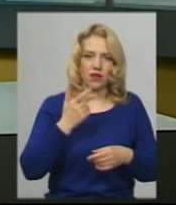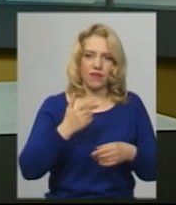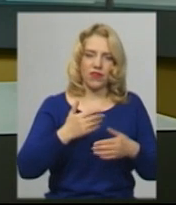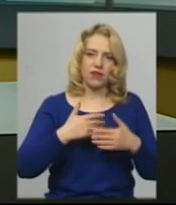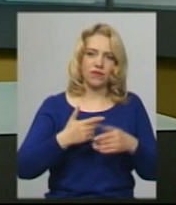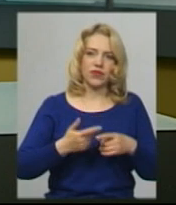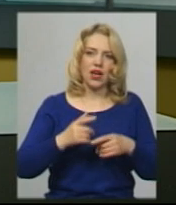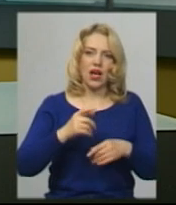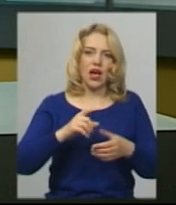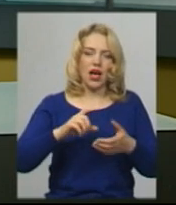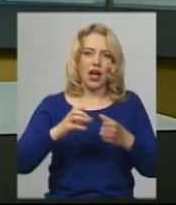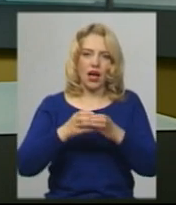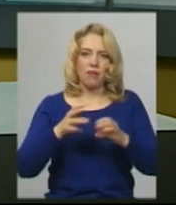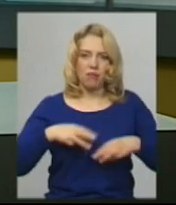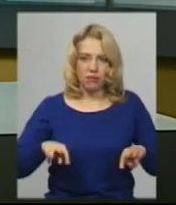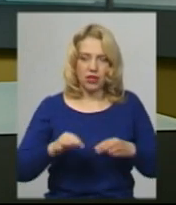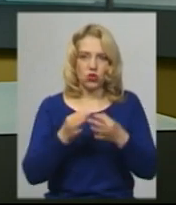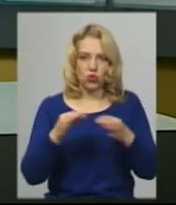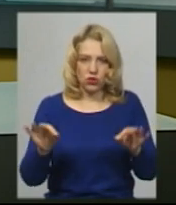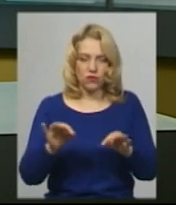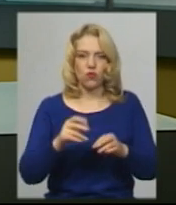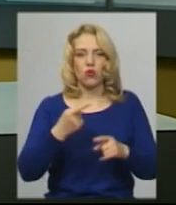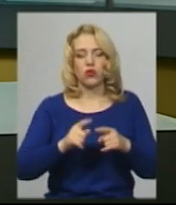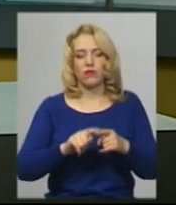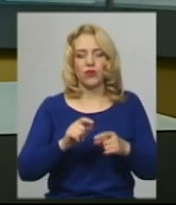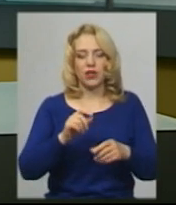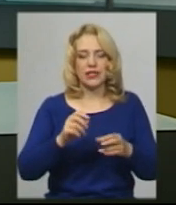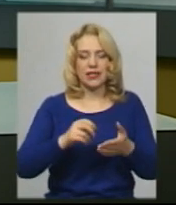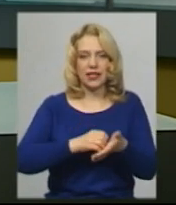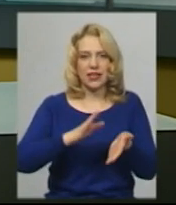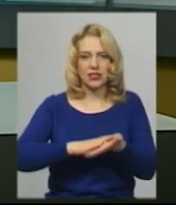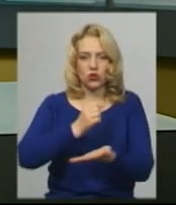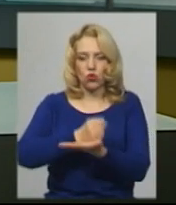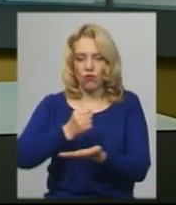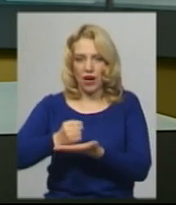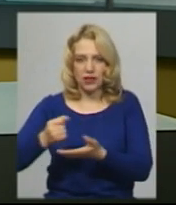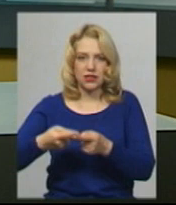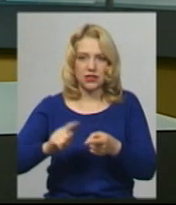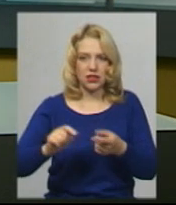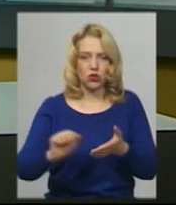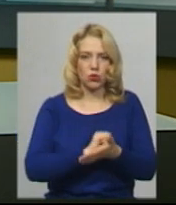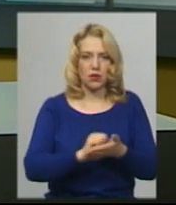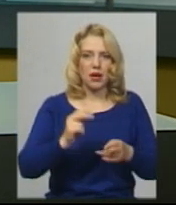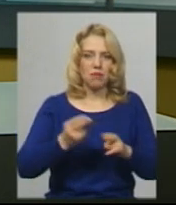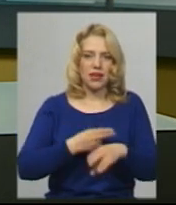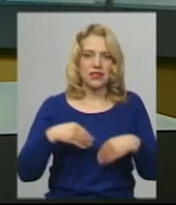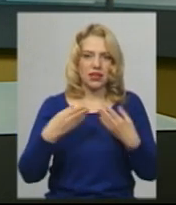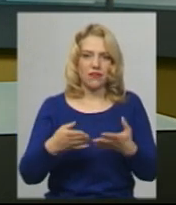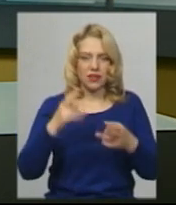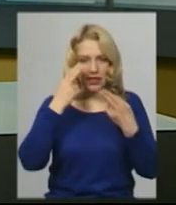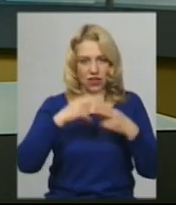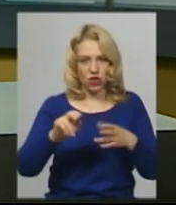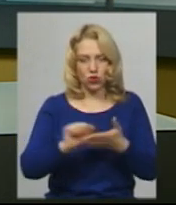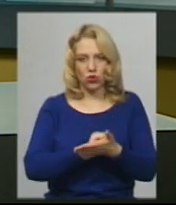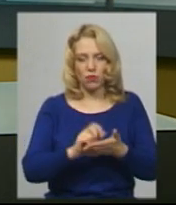Кабмін дозволив виробникам реєструвати засоби та прилади для лікування COVID-19 без надання технічної документальної